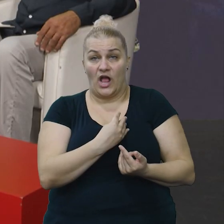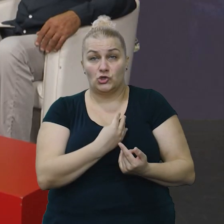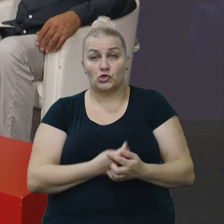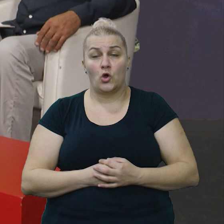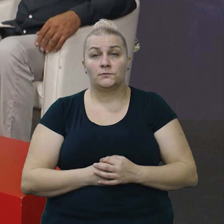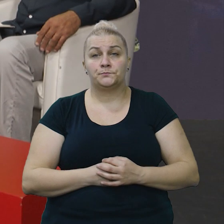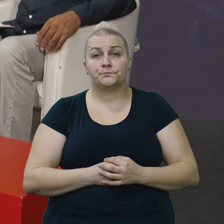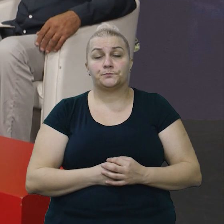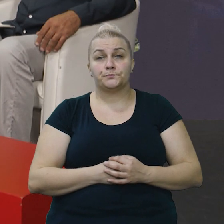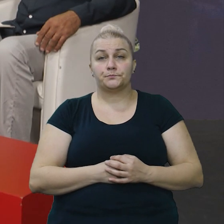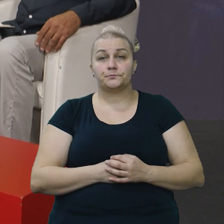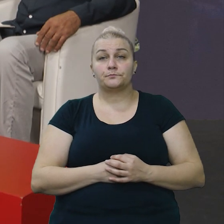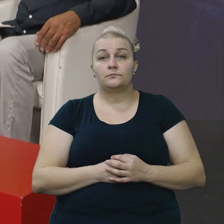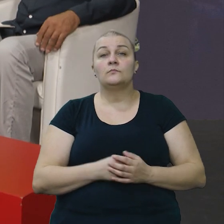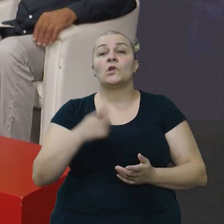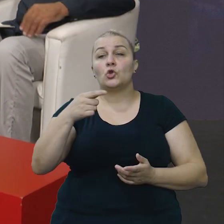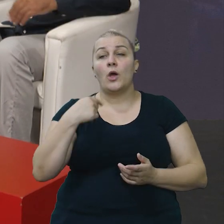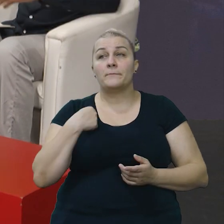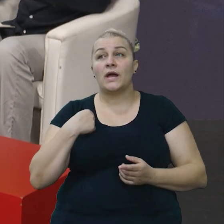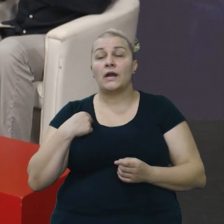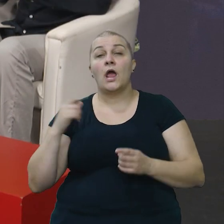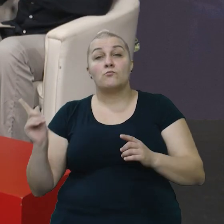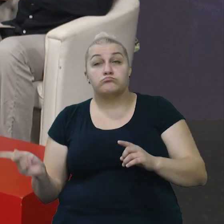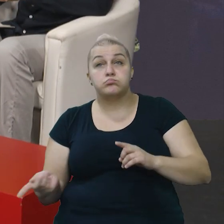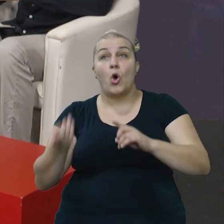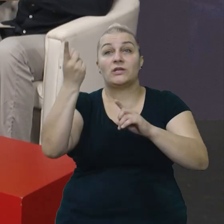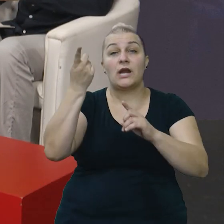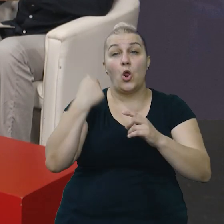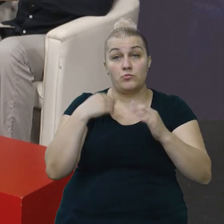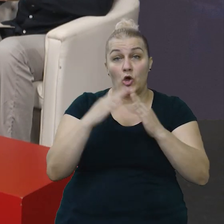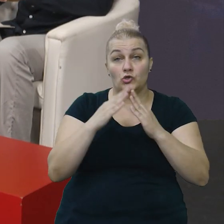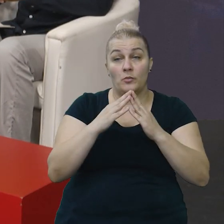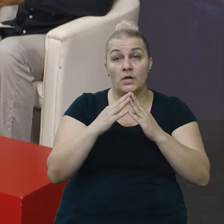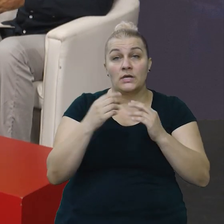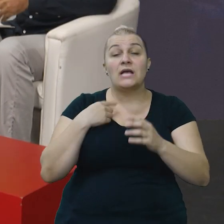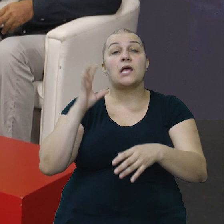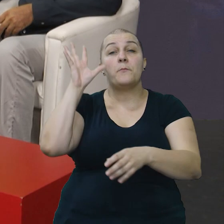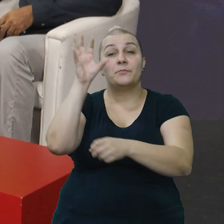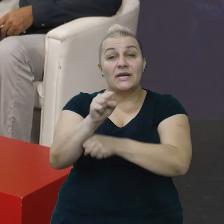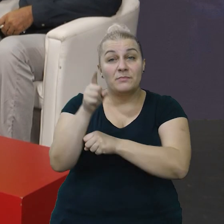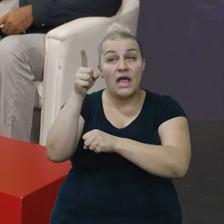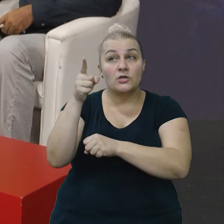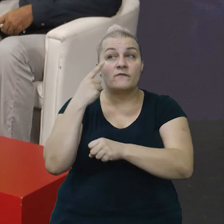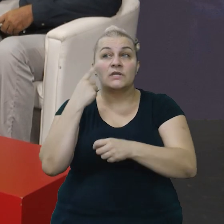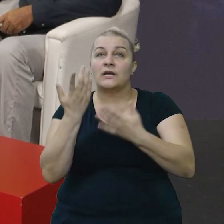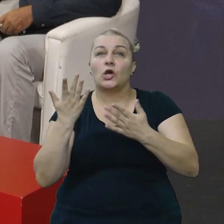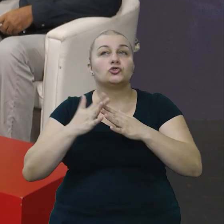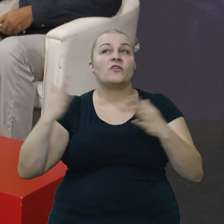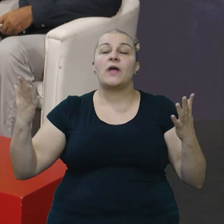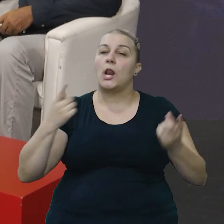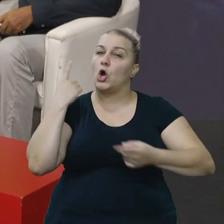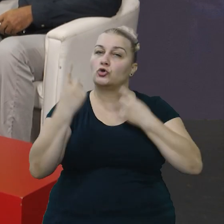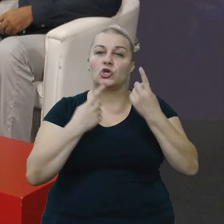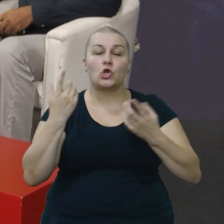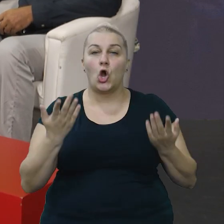to me potralo od moga doma i primijetio sam da će se nešto velika dogoditi.